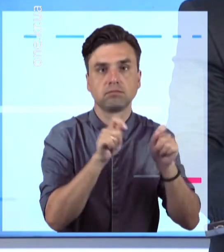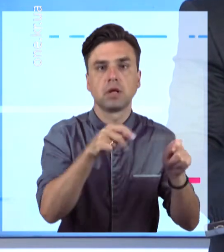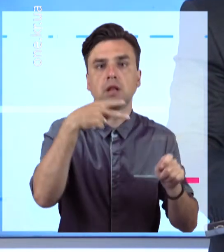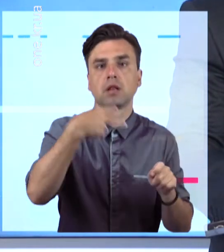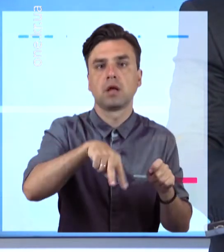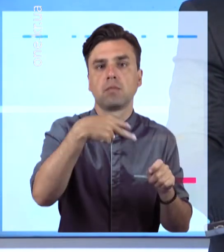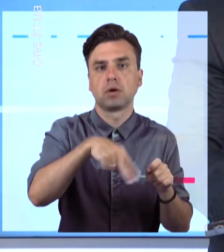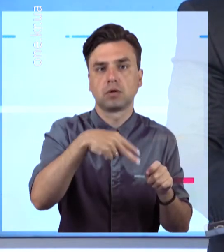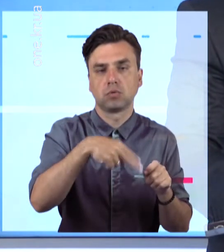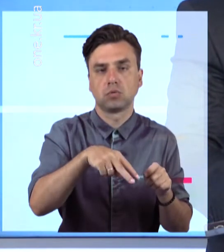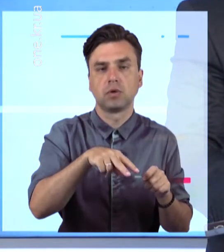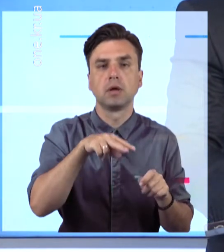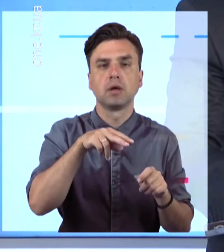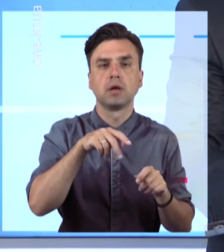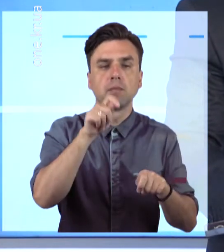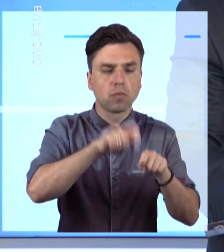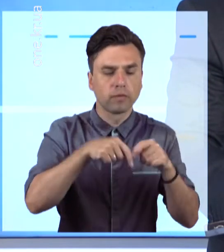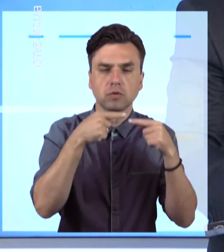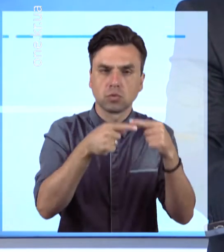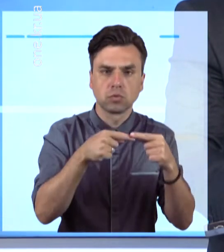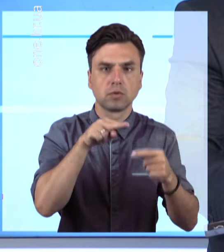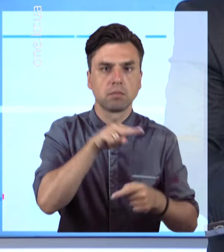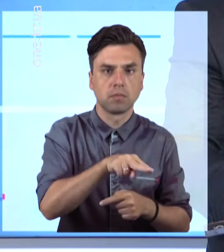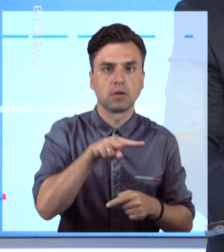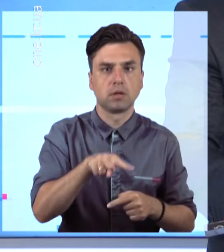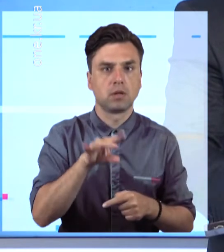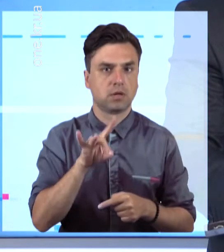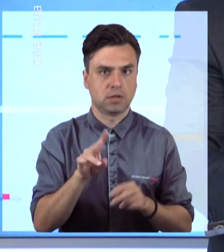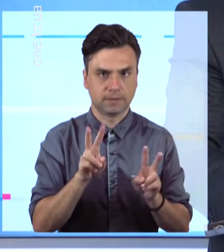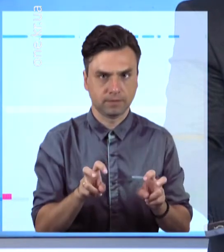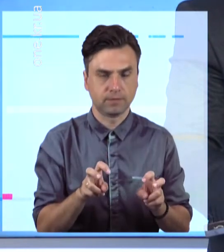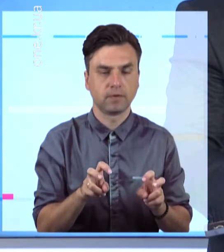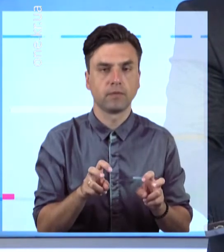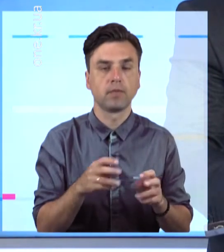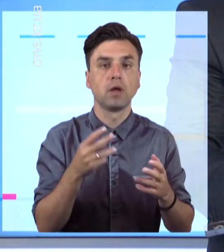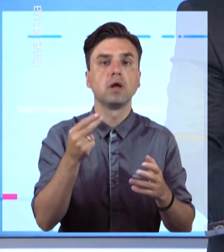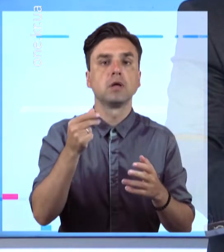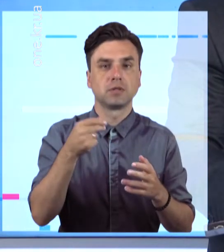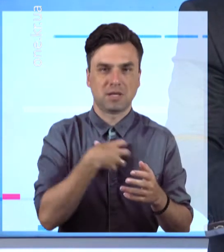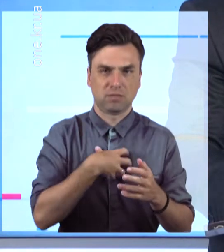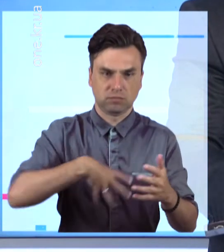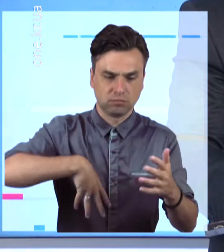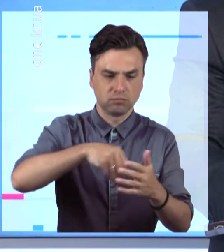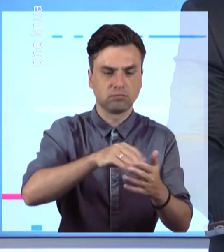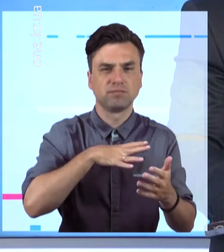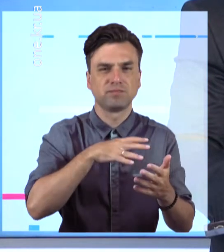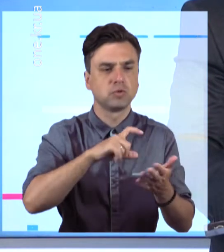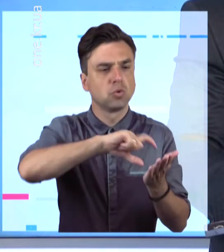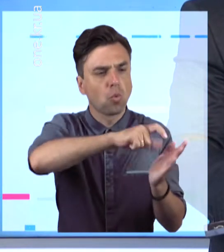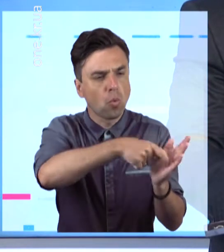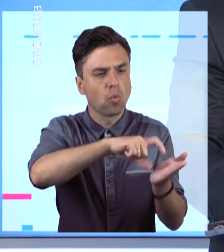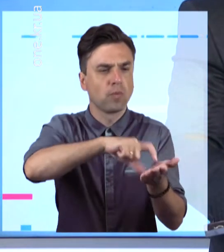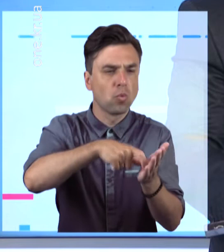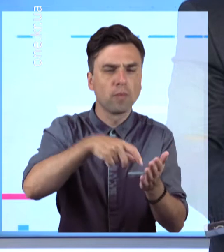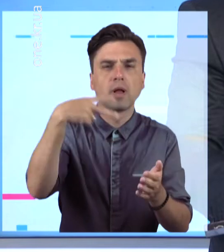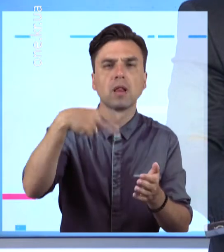полімеразно-ланцюгової реакції. Для цього коштом міського бюджету відремонтували ряд приміщин та закупили непідно лабораторне